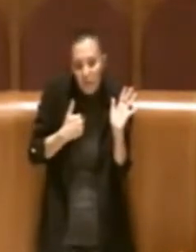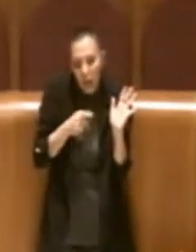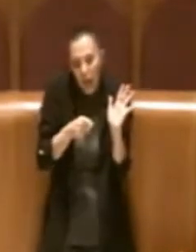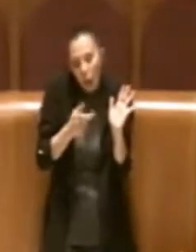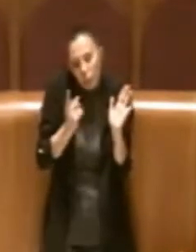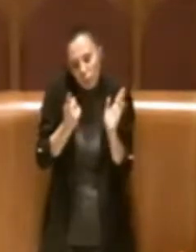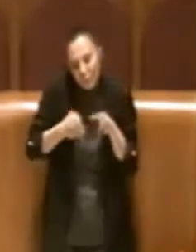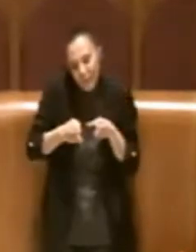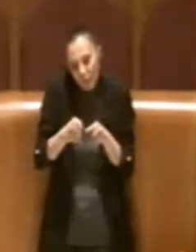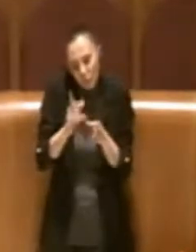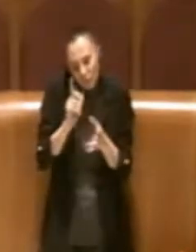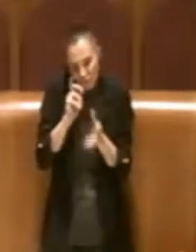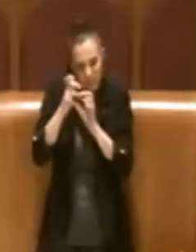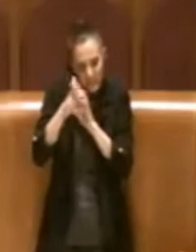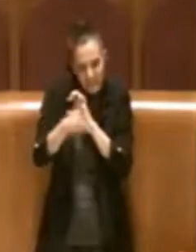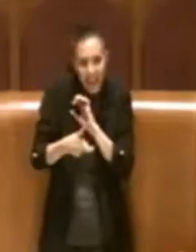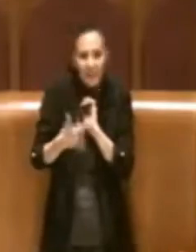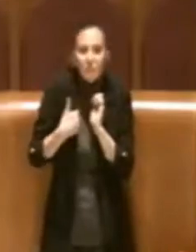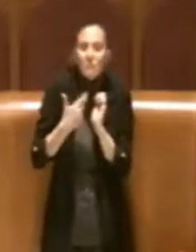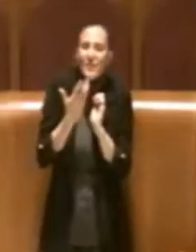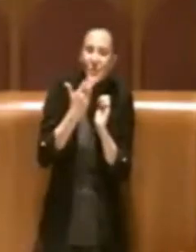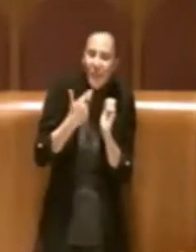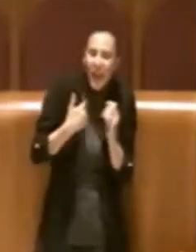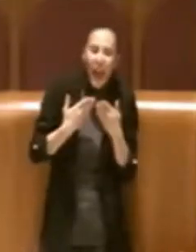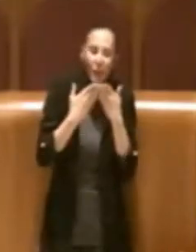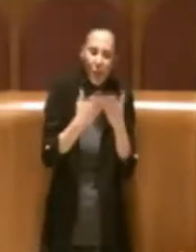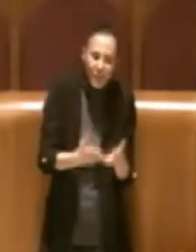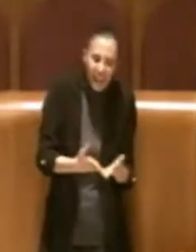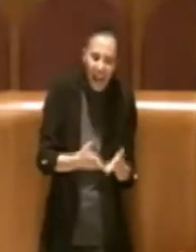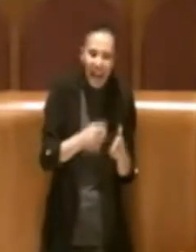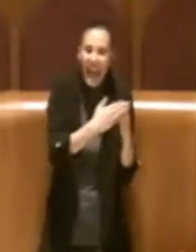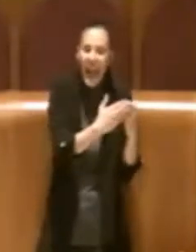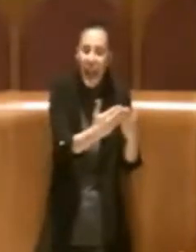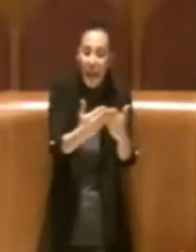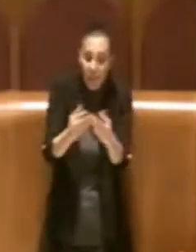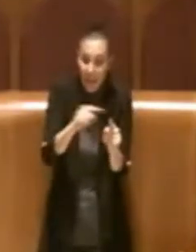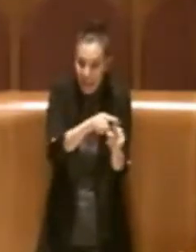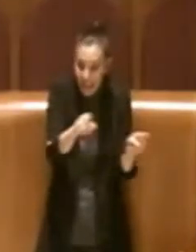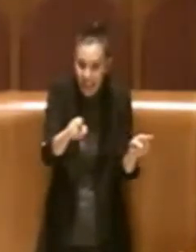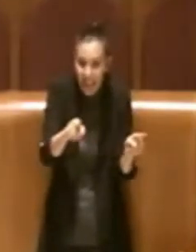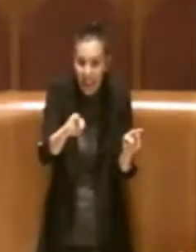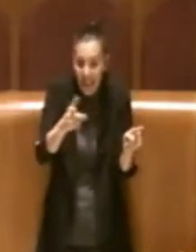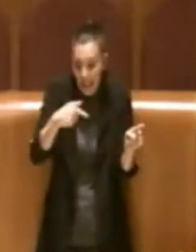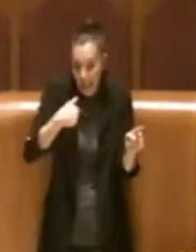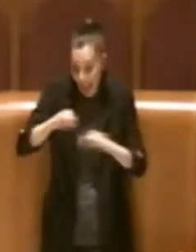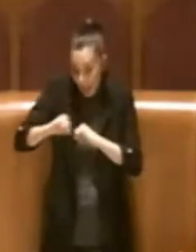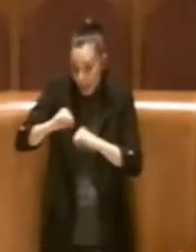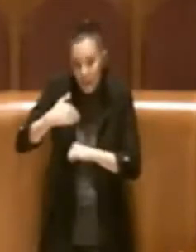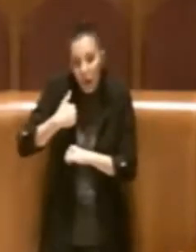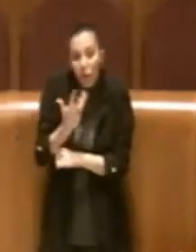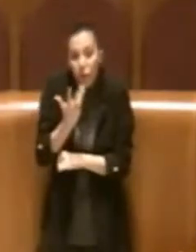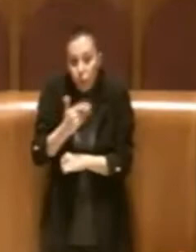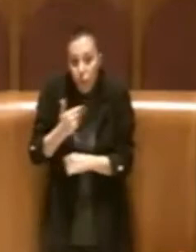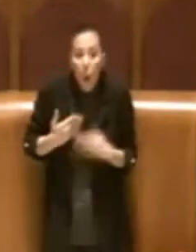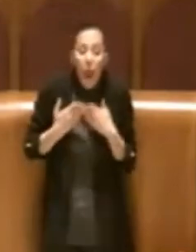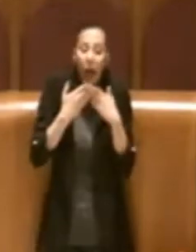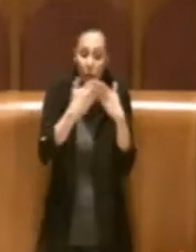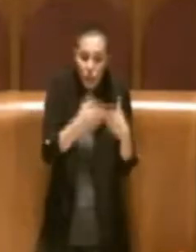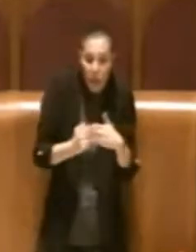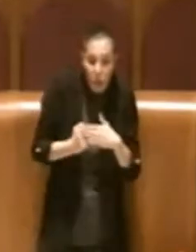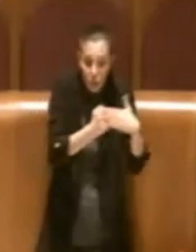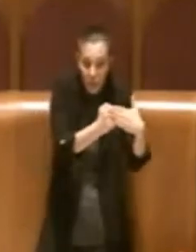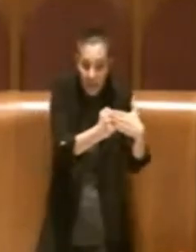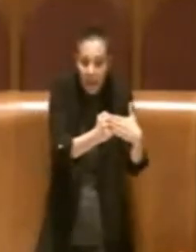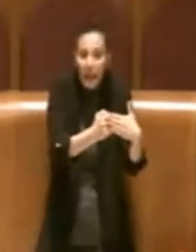ci piace l'intento della delibera, aiutare le liberie, è il mandato anche di questa amministrazione. E l'abbiamo visto